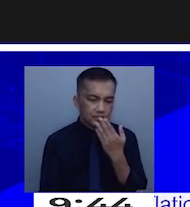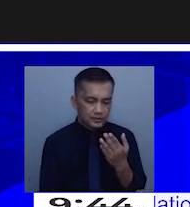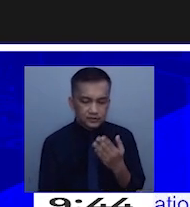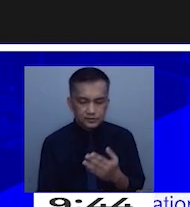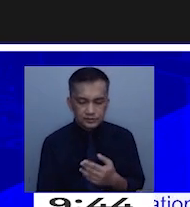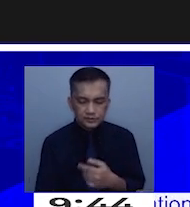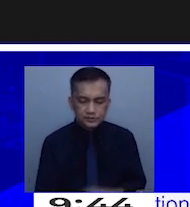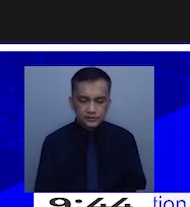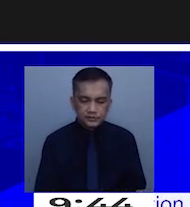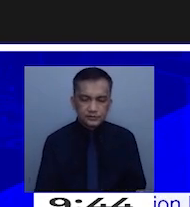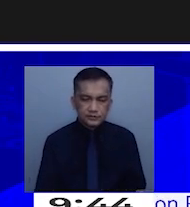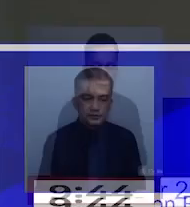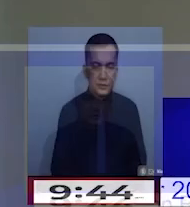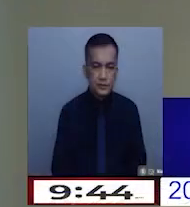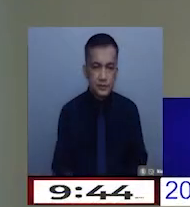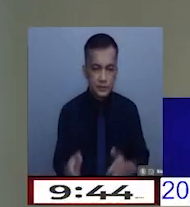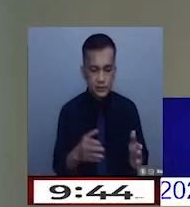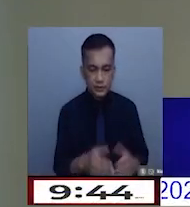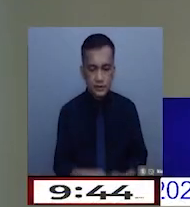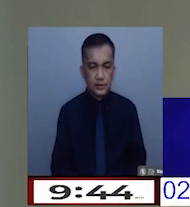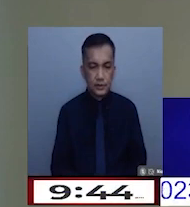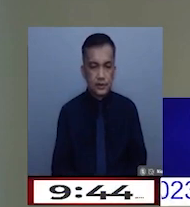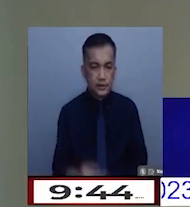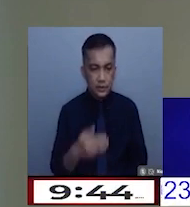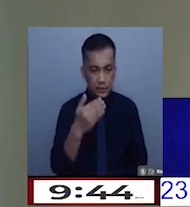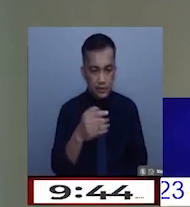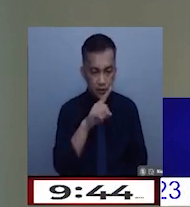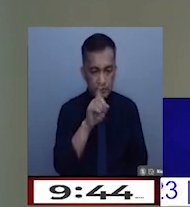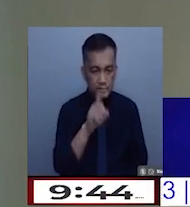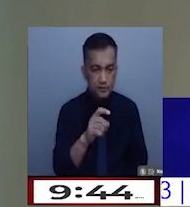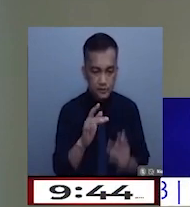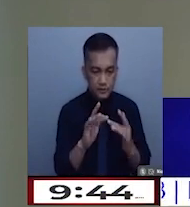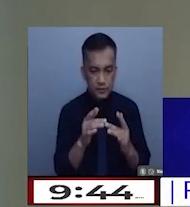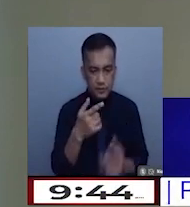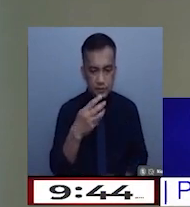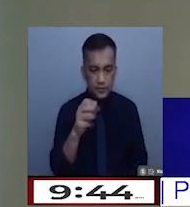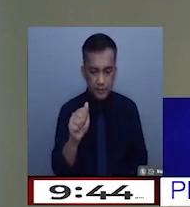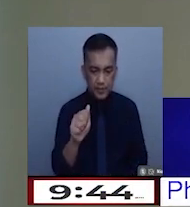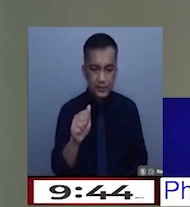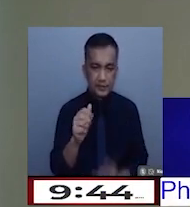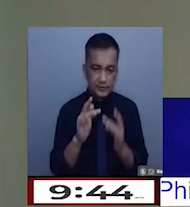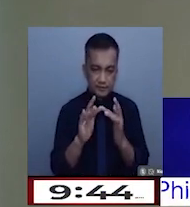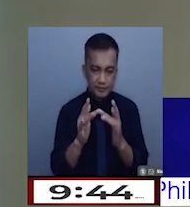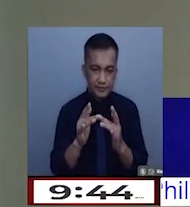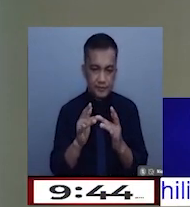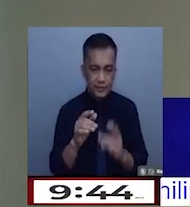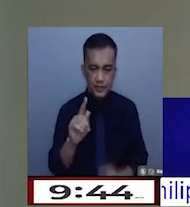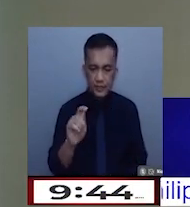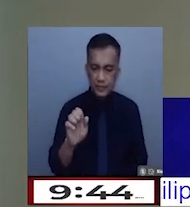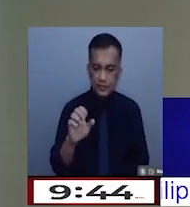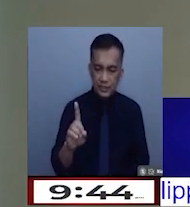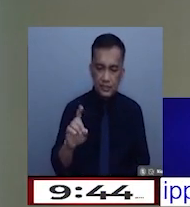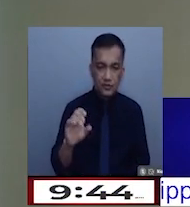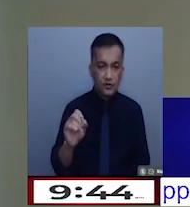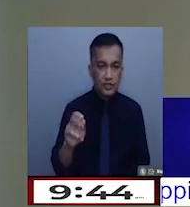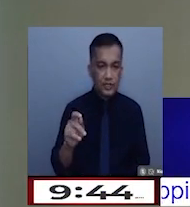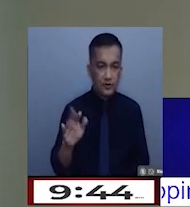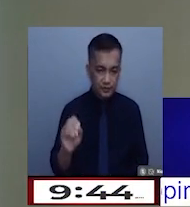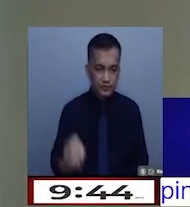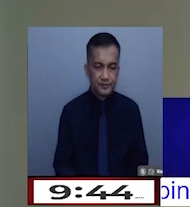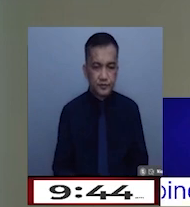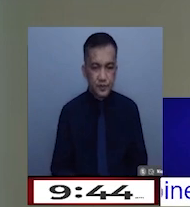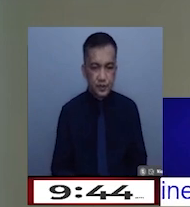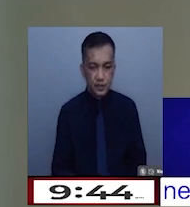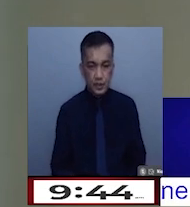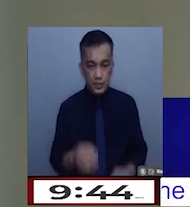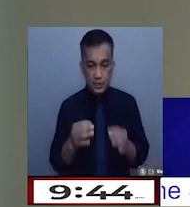sir. Okay, we have another question online from GMA News Online from Sir Ted Cordero. Kung hindi